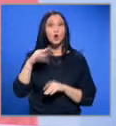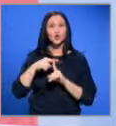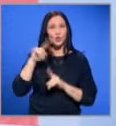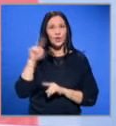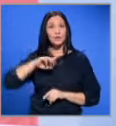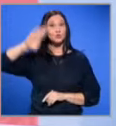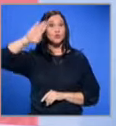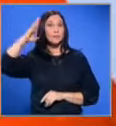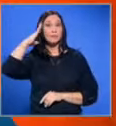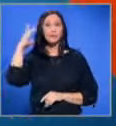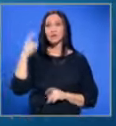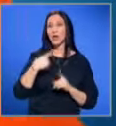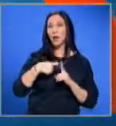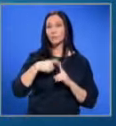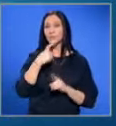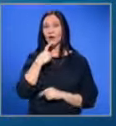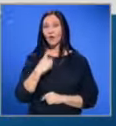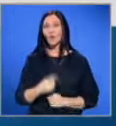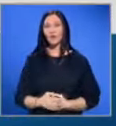служебният министр Крум Зарков.